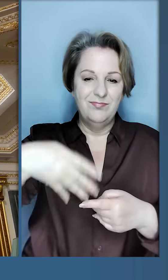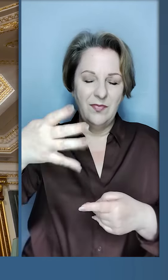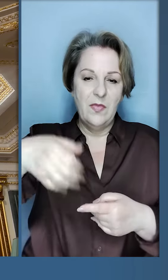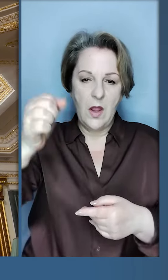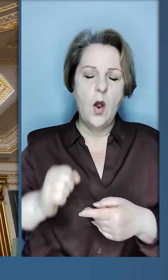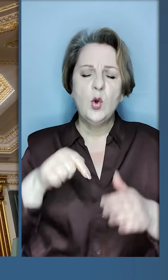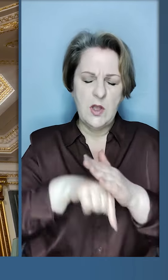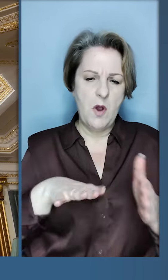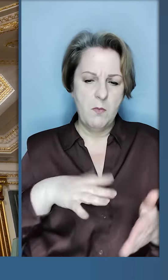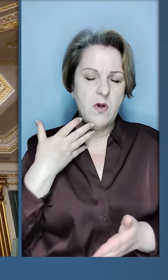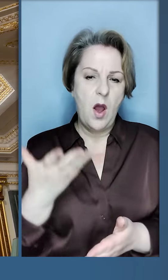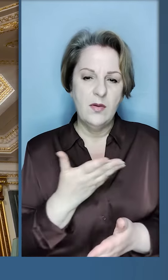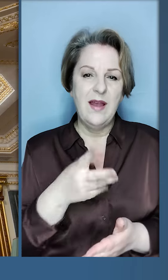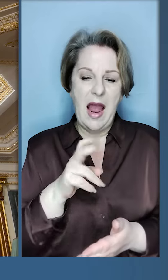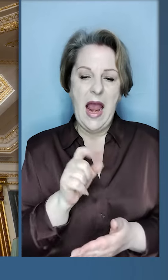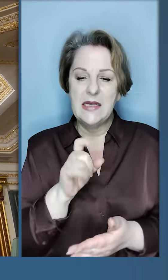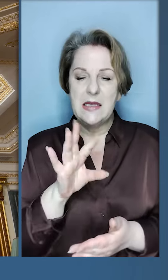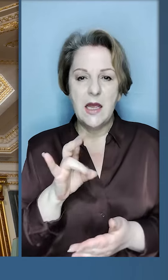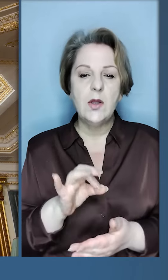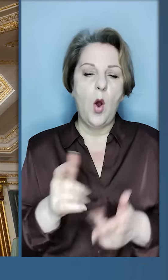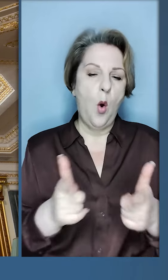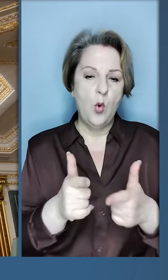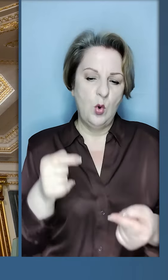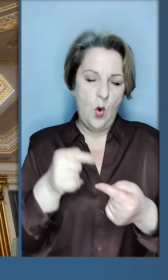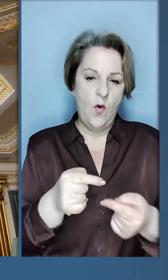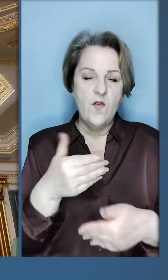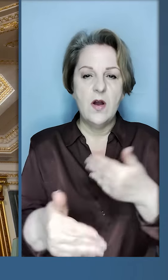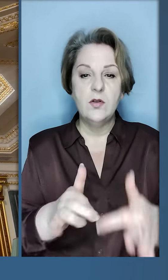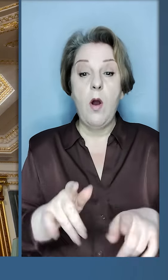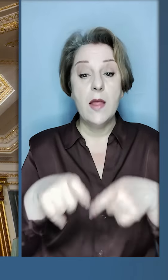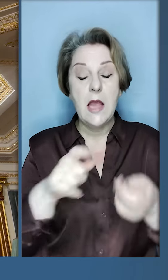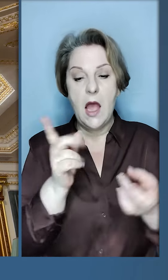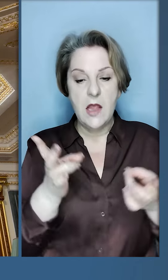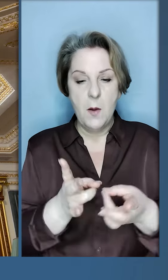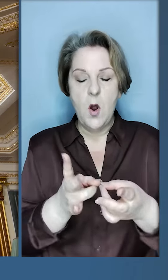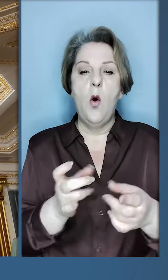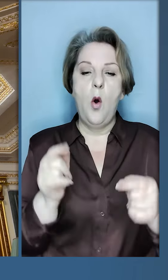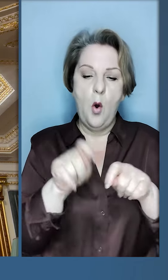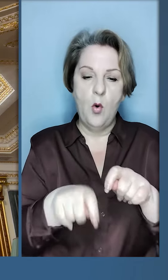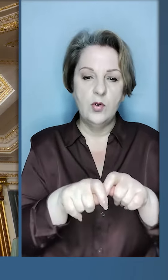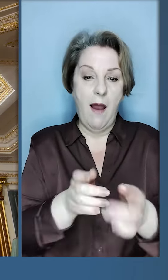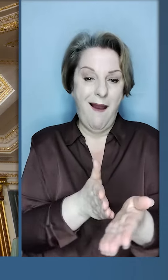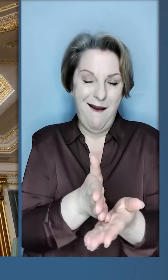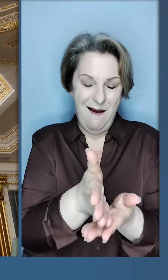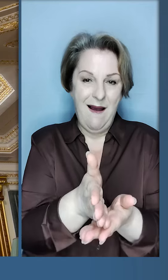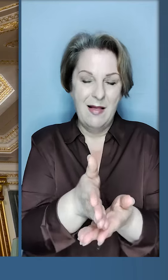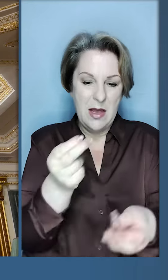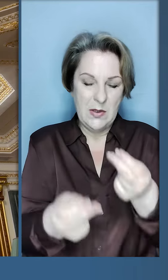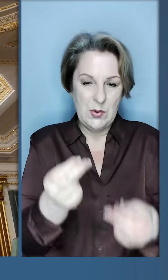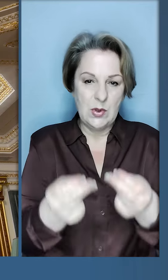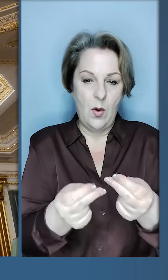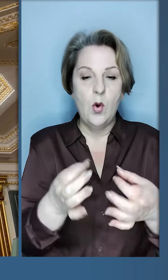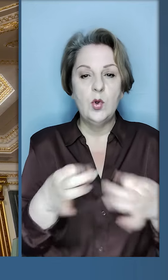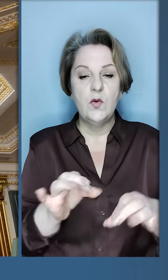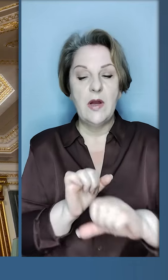були доповіді. Готуємо відповідні кроки, які додадуть необхідного контролю за галузю та